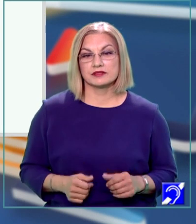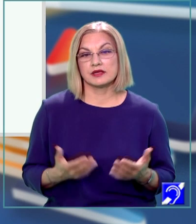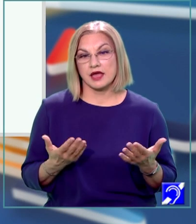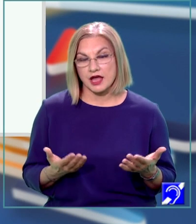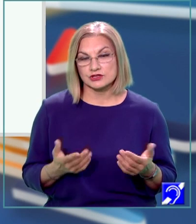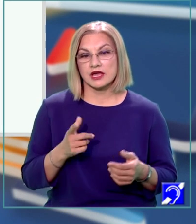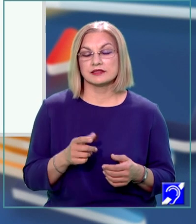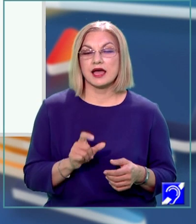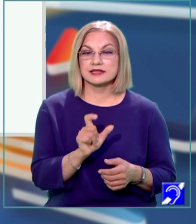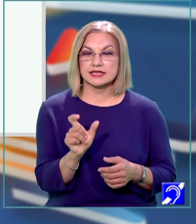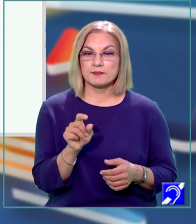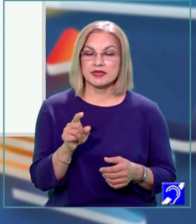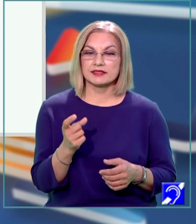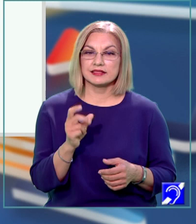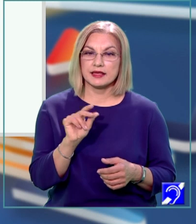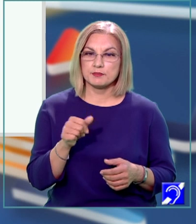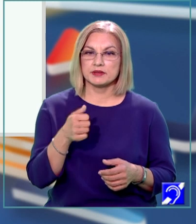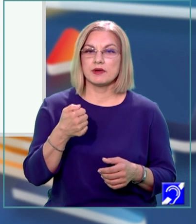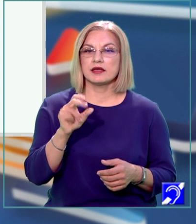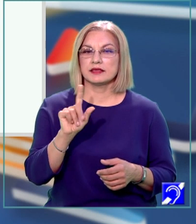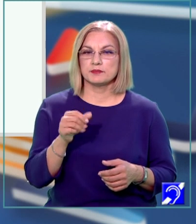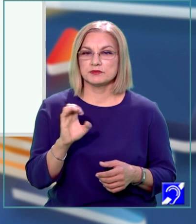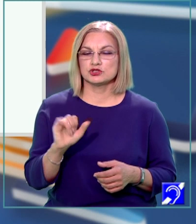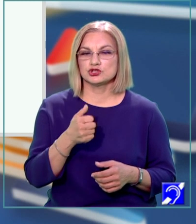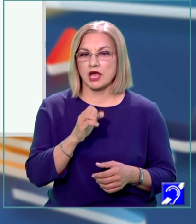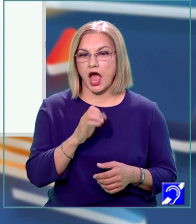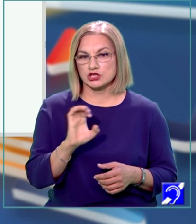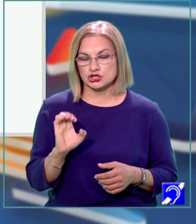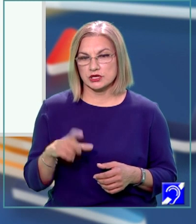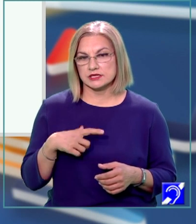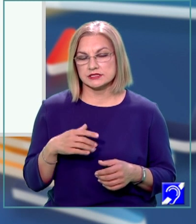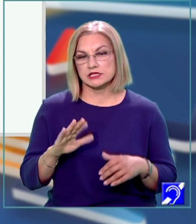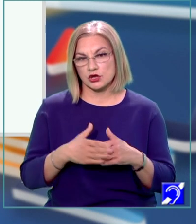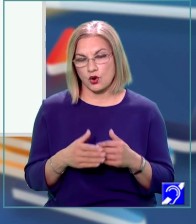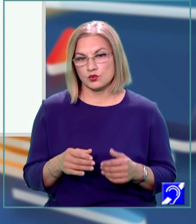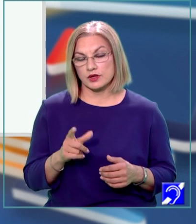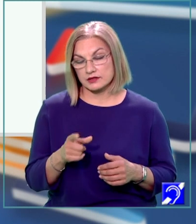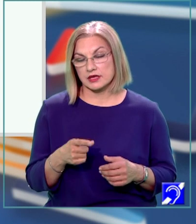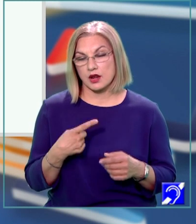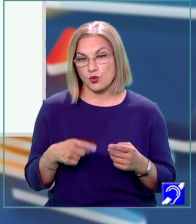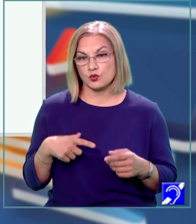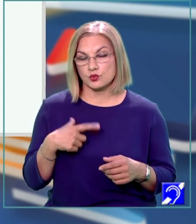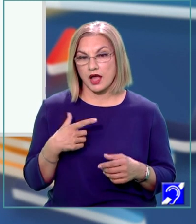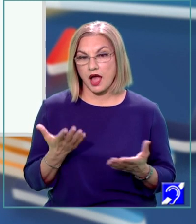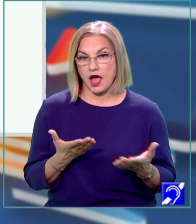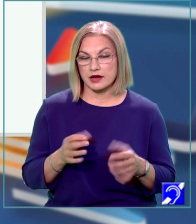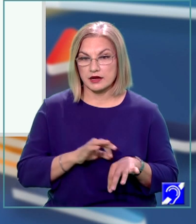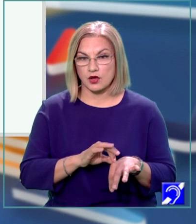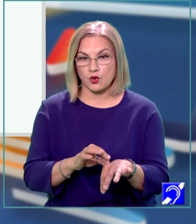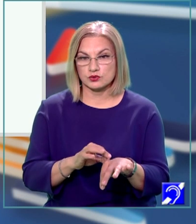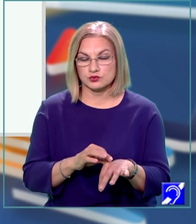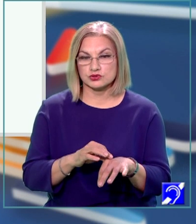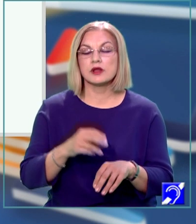Așadar, segmentele D'A, D'C și AC sunt congruente, lucru care ne conduce la